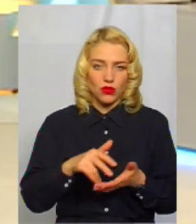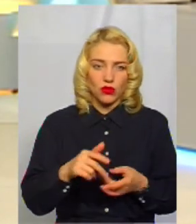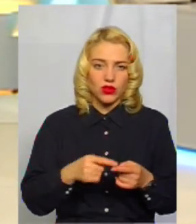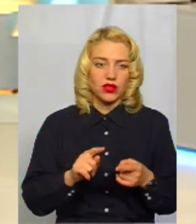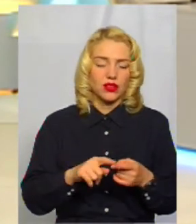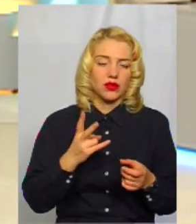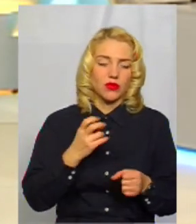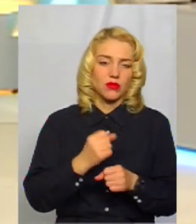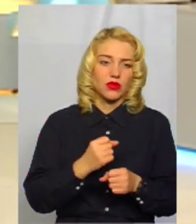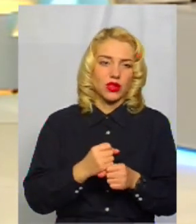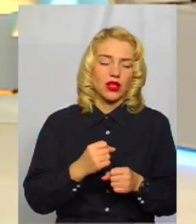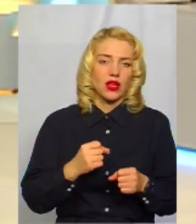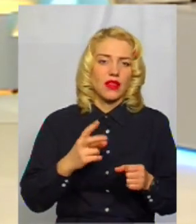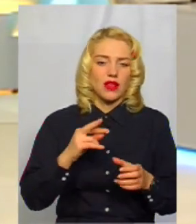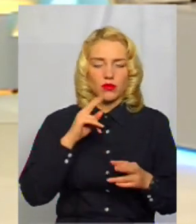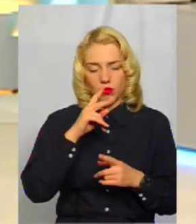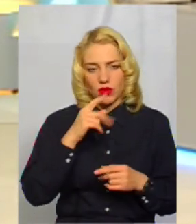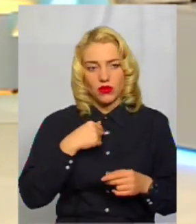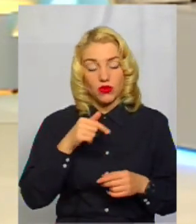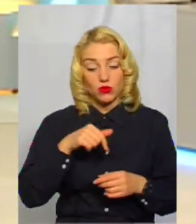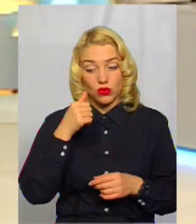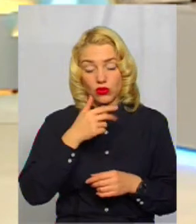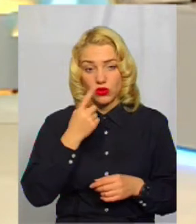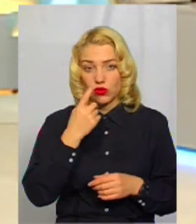роботи над помилками. У нас цього року один не пройшов,